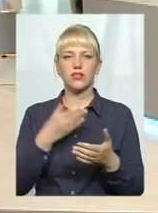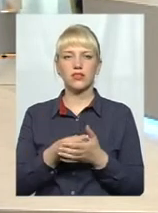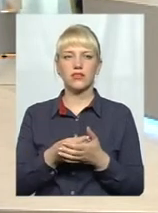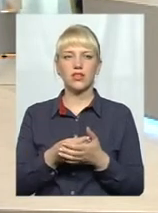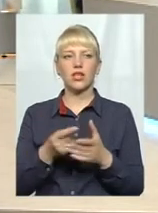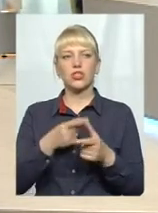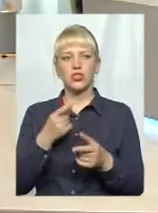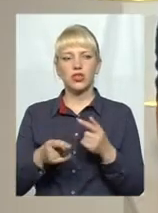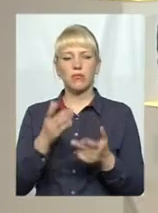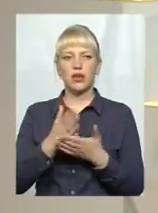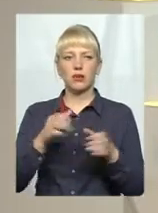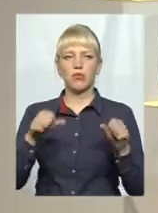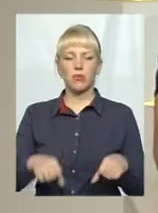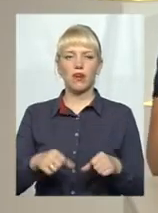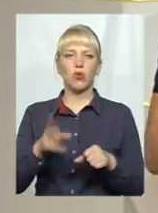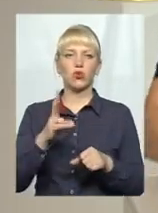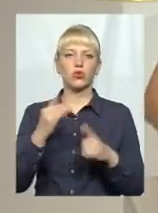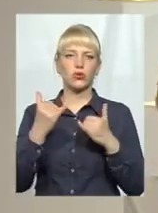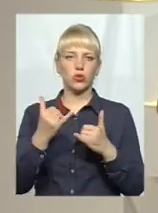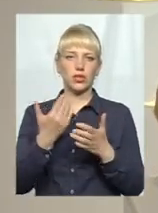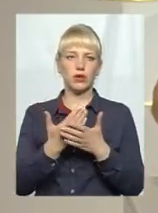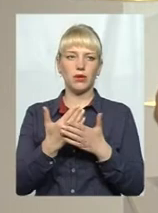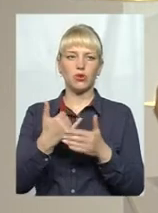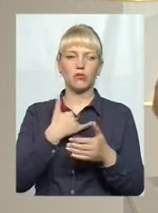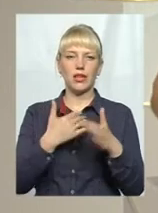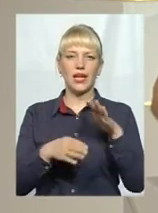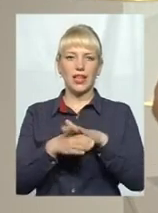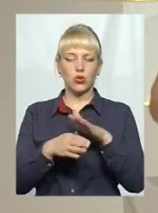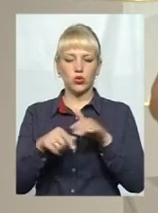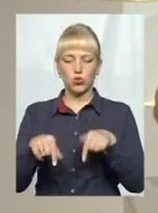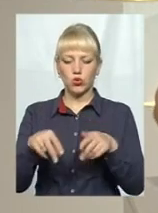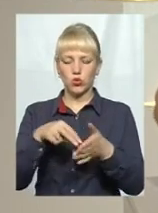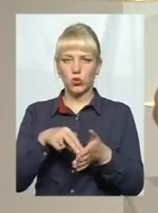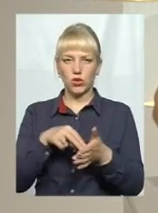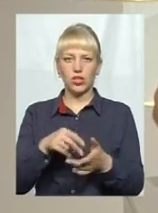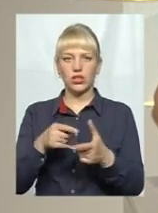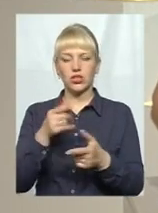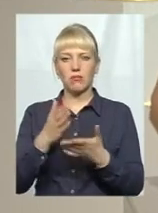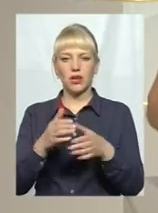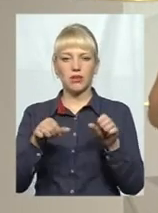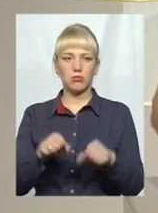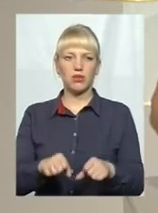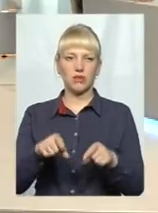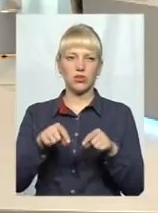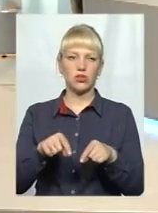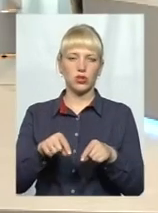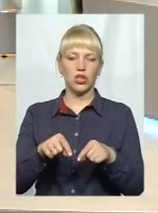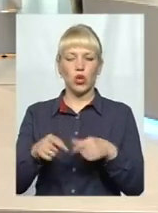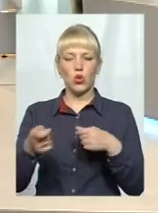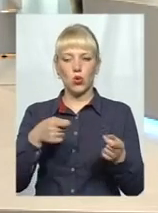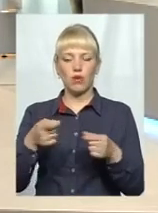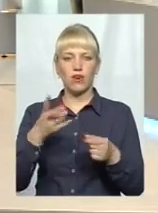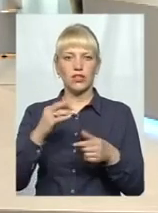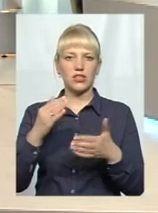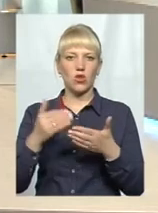Чи матимуть право ті, хто, до прикладу, сьогодні в мене кіоску тут стоїть, чи він матиме право знову там торгувати, але за